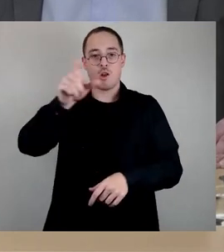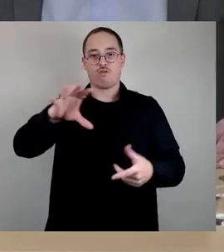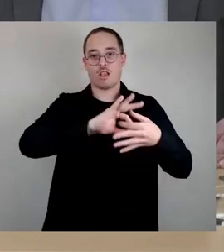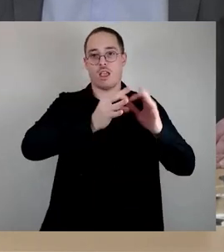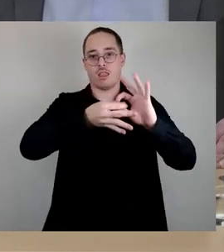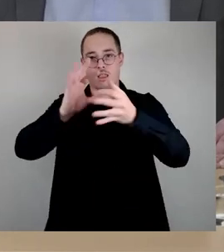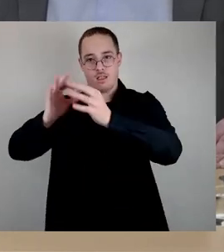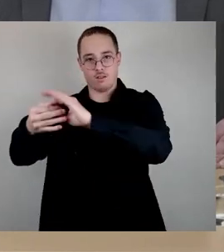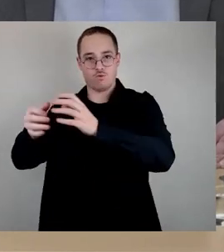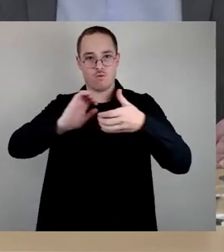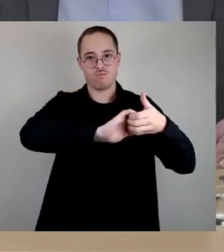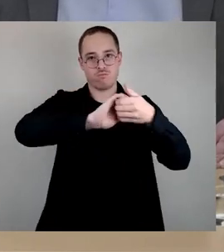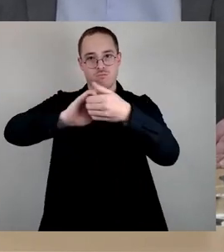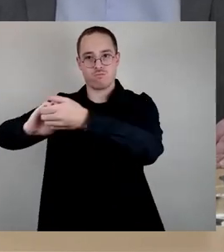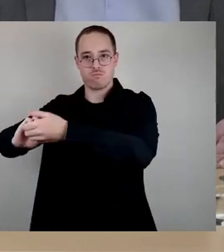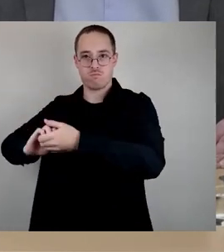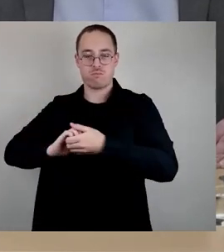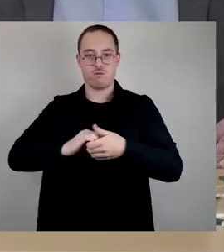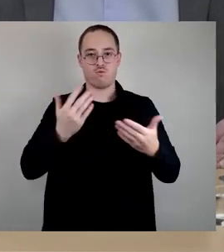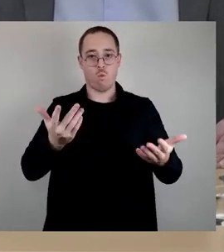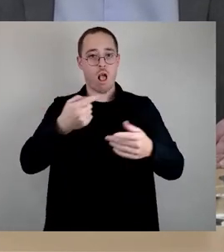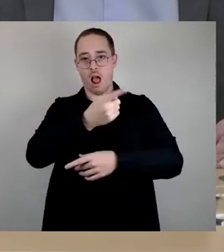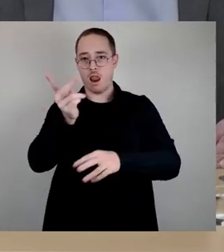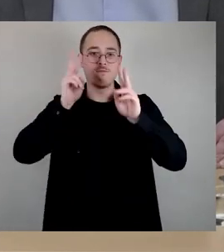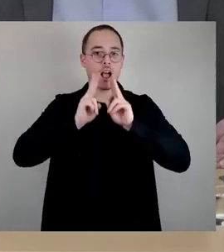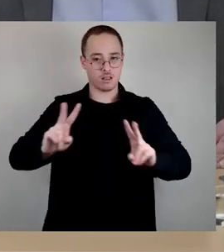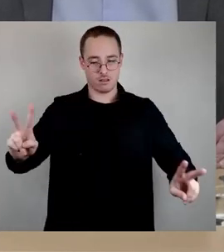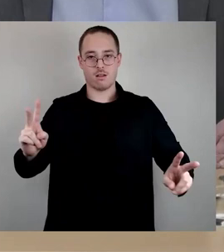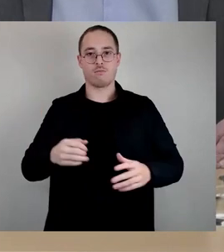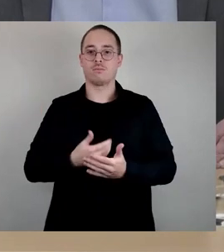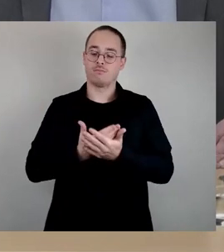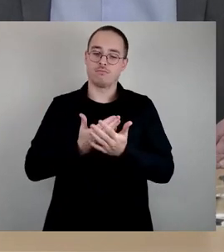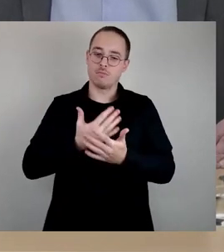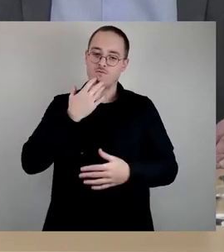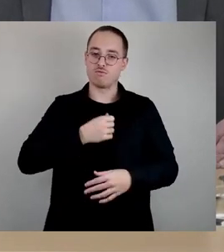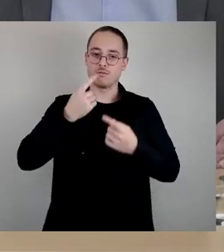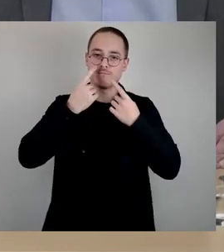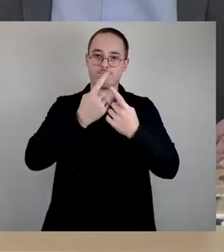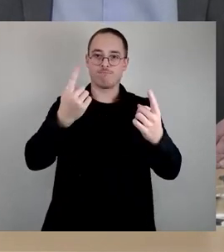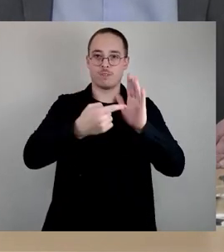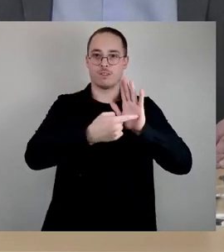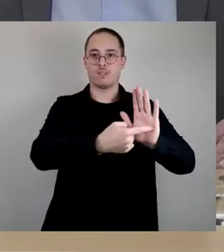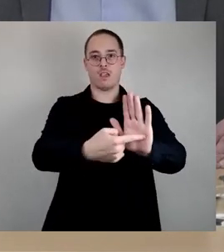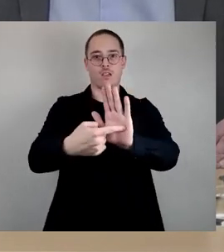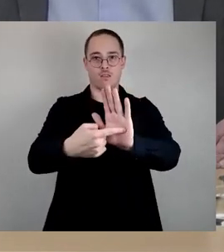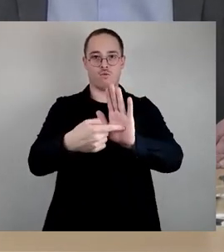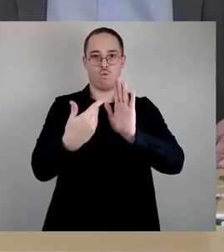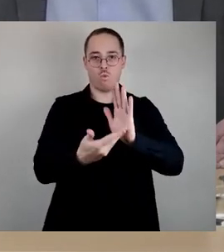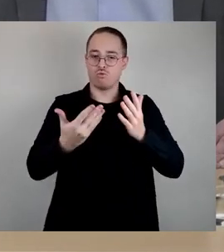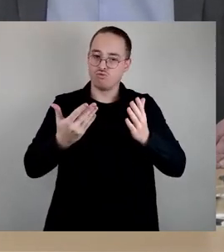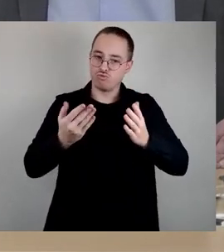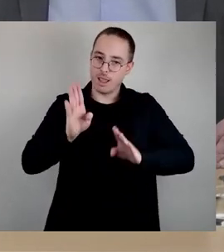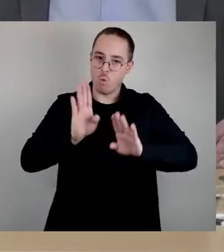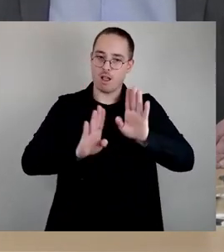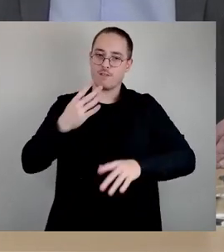setzen wir ein starkes Zeichen für das mahnende Erinnern, den Schutz unserer Demokratie und den dafür